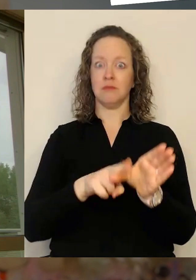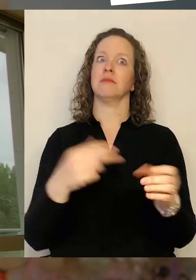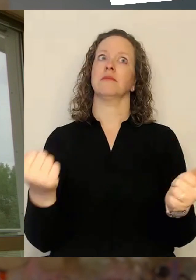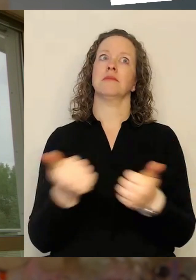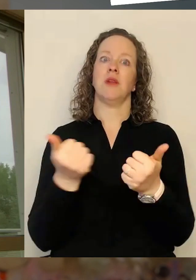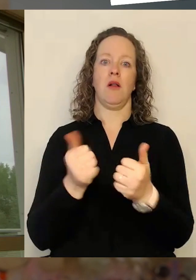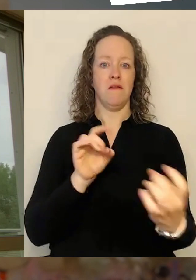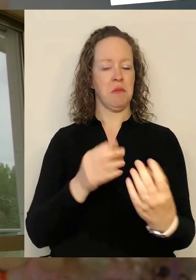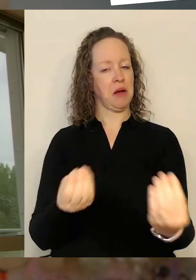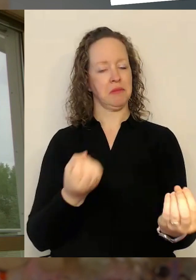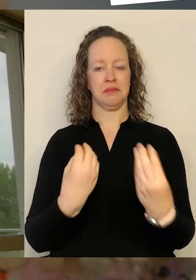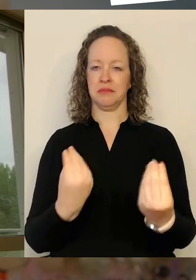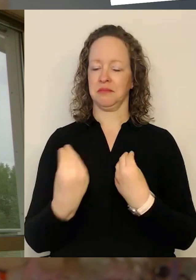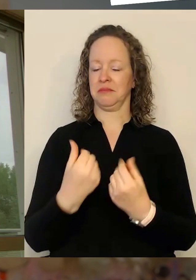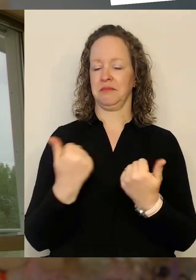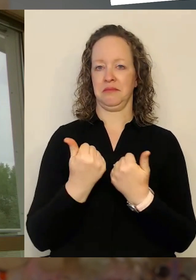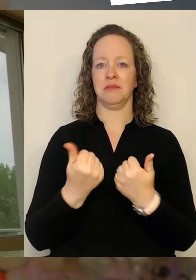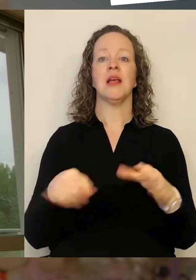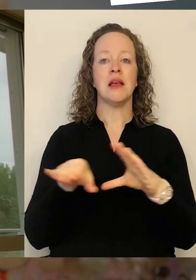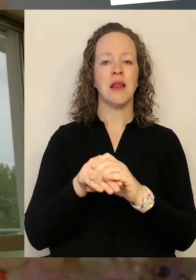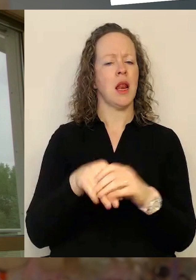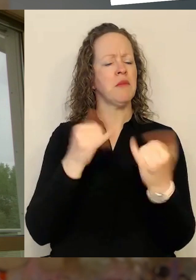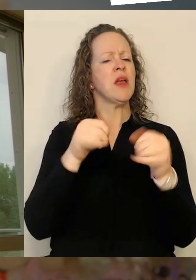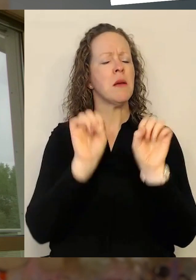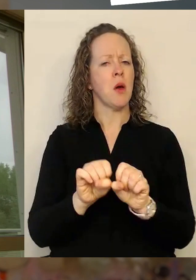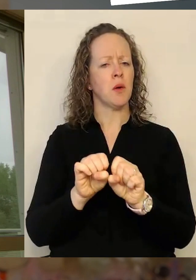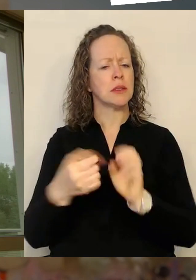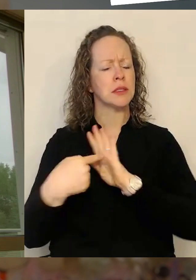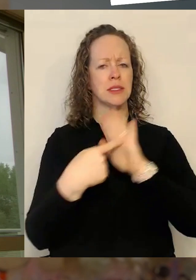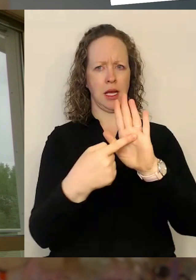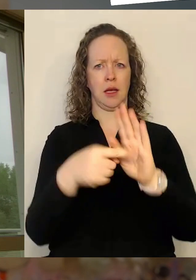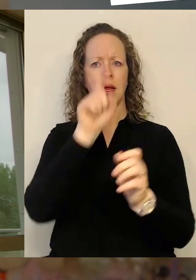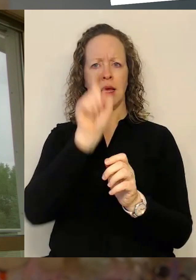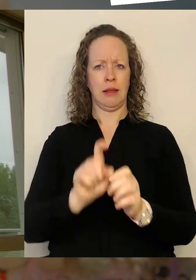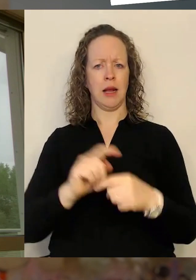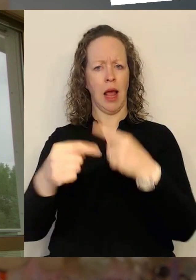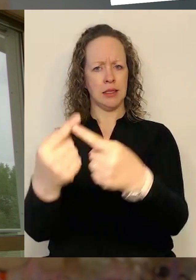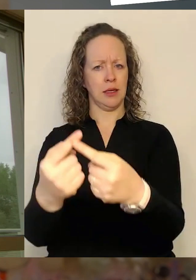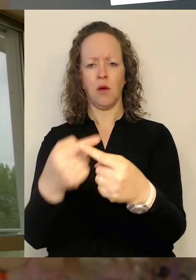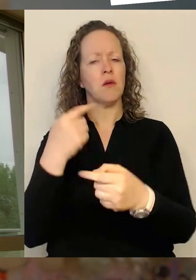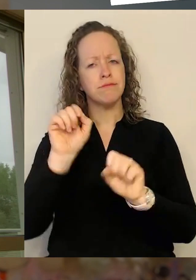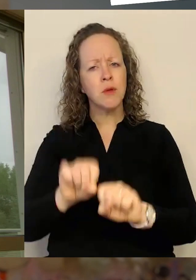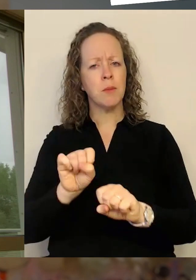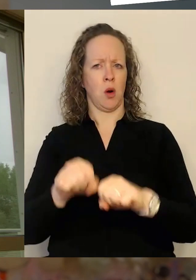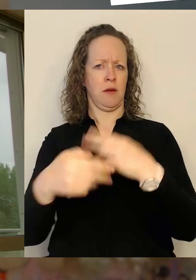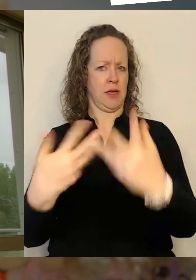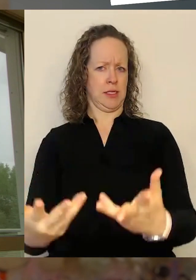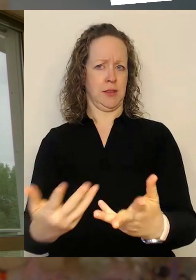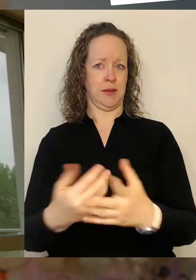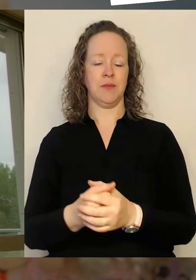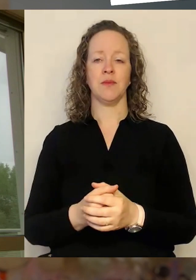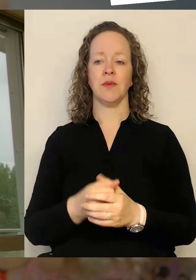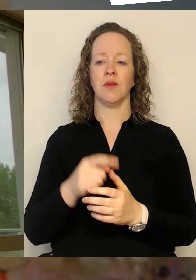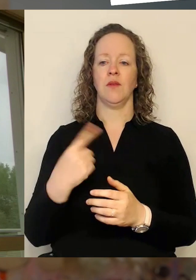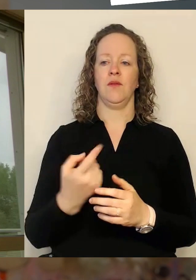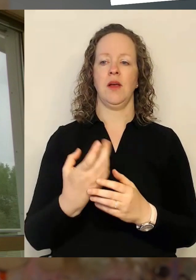Stelle auch Teilhabe zu ermöglichen und sichtbar zu machen, was alles im Bereich der Digitalisierung passiert. Wir arbeiten hier gemeinschaftlich mit vielen